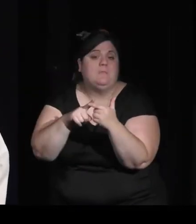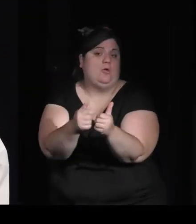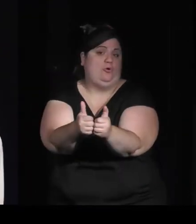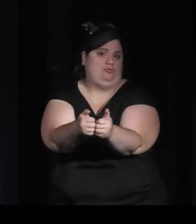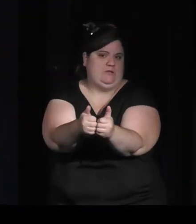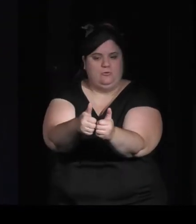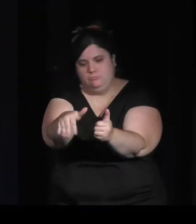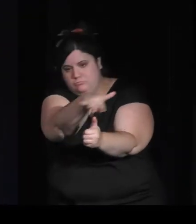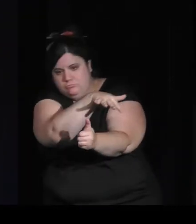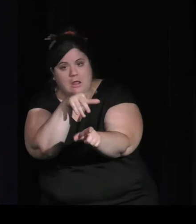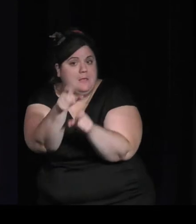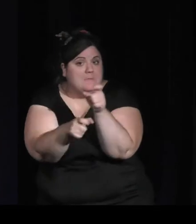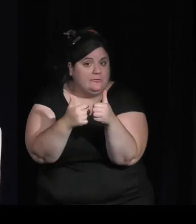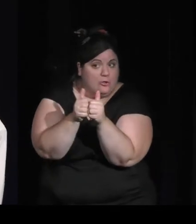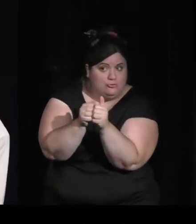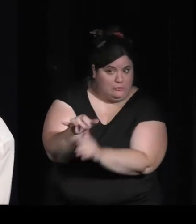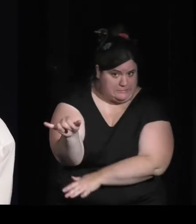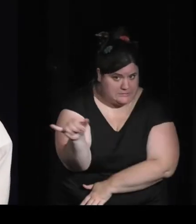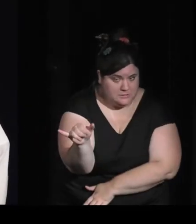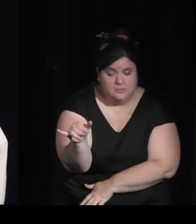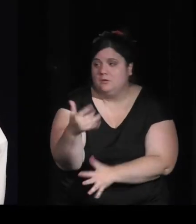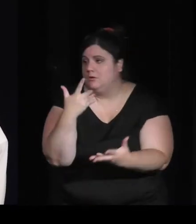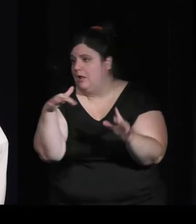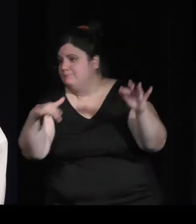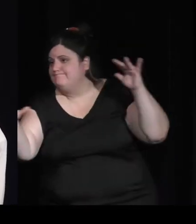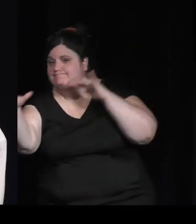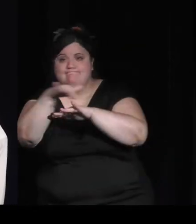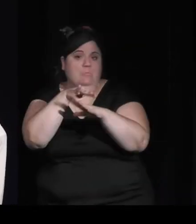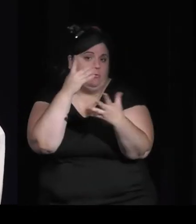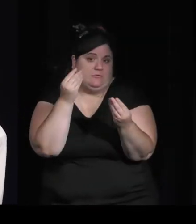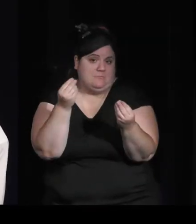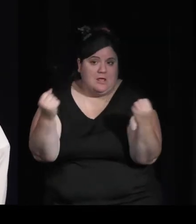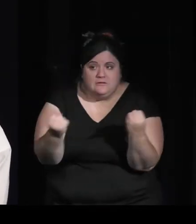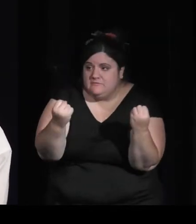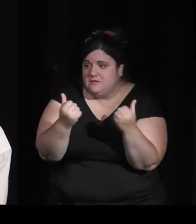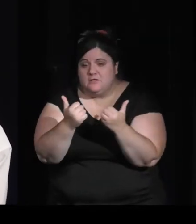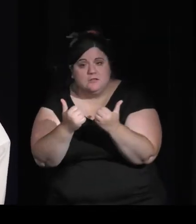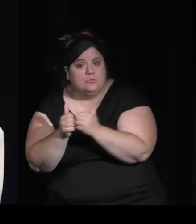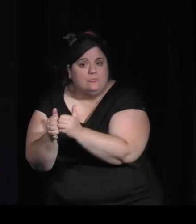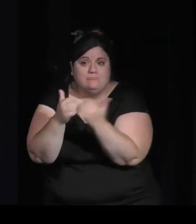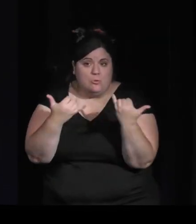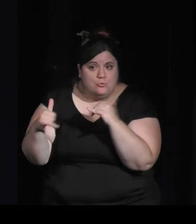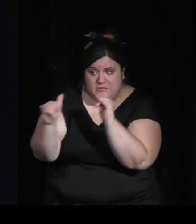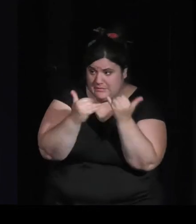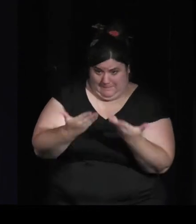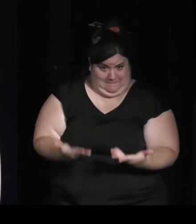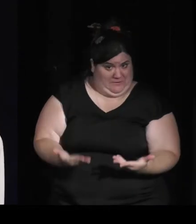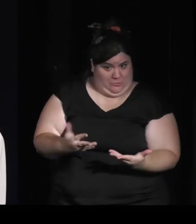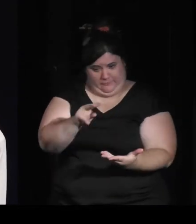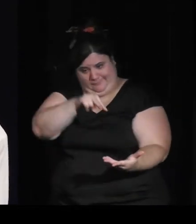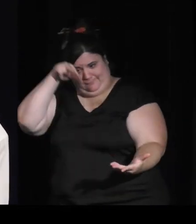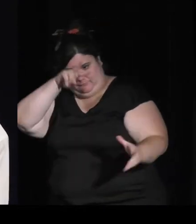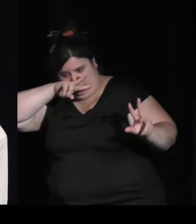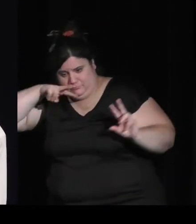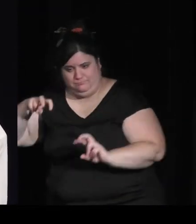contemporaines. Alors, c'est assez marrant d'en avoir... On a entendu parler il y a tout juste quelques minutes. Vous avez